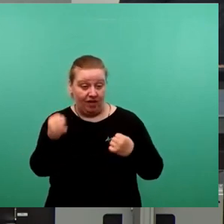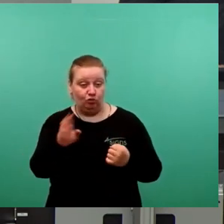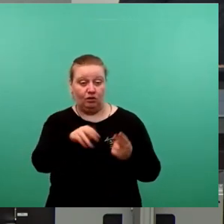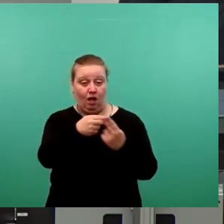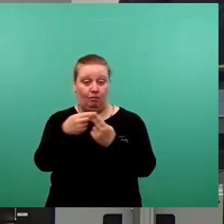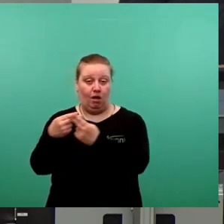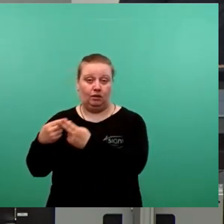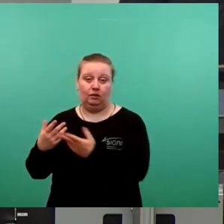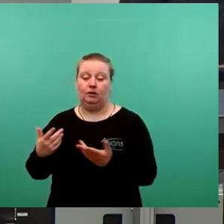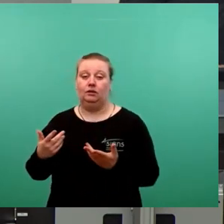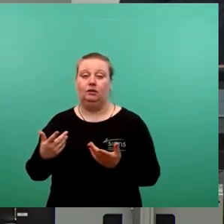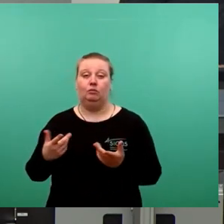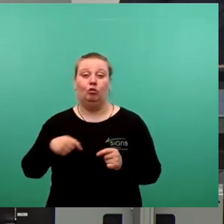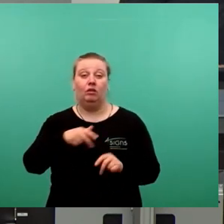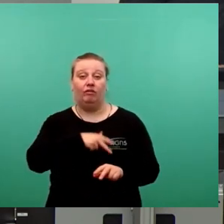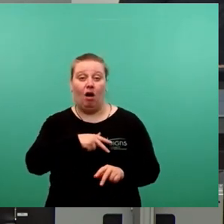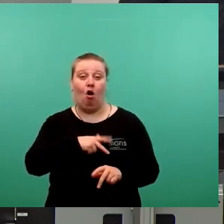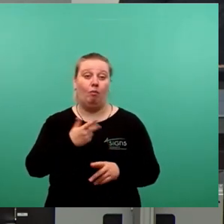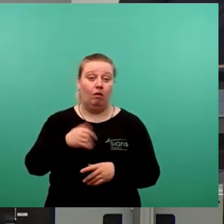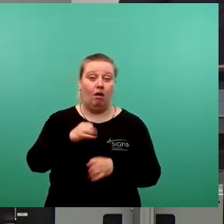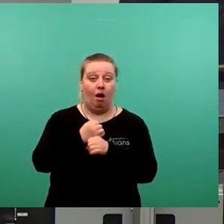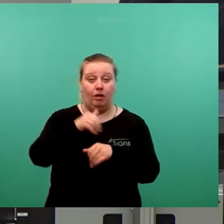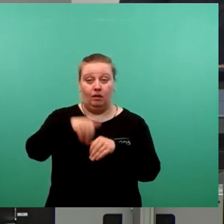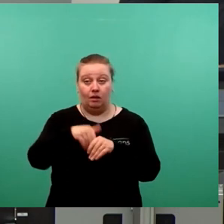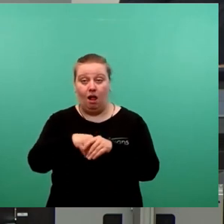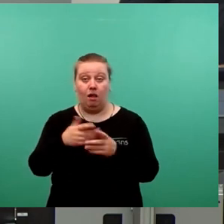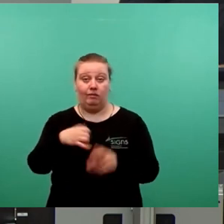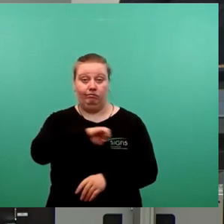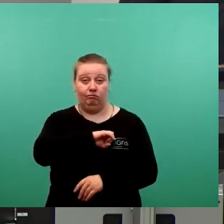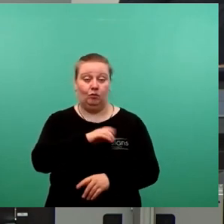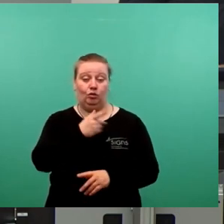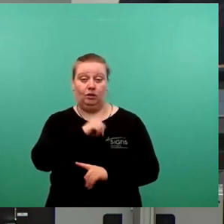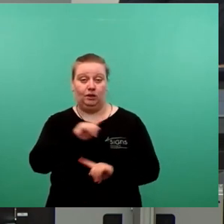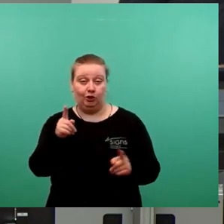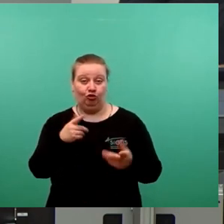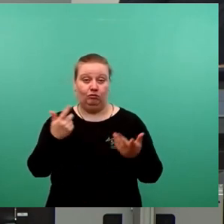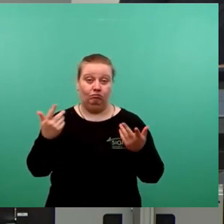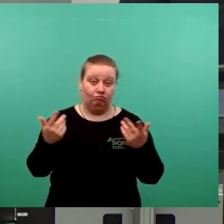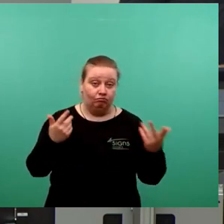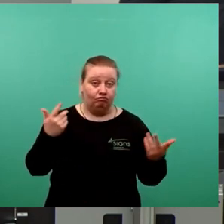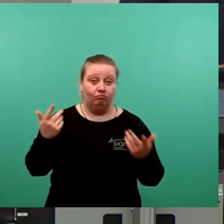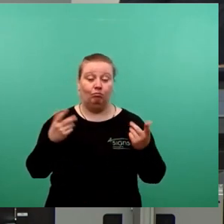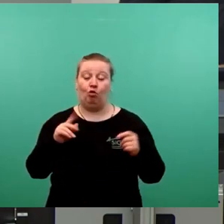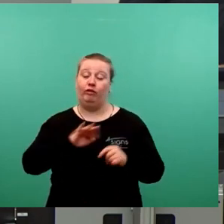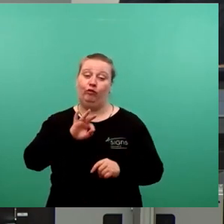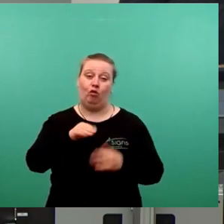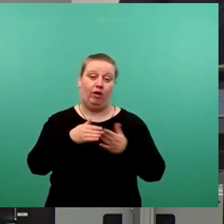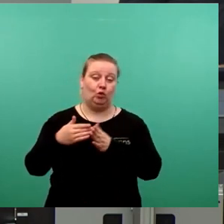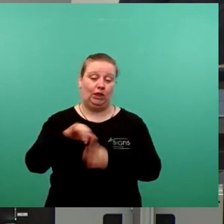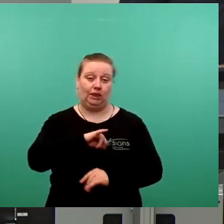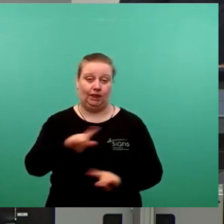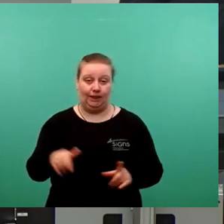Wie effizient oder ineffizient infolge dieser Klüngelei dann am Ende die Verwaltungsarbeit stattfinden wird, war für diese Fraktion vollkommen irrelevant.